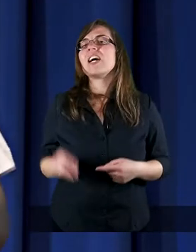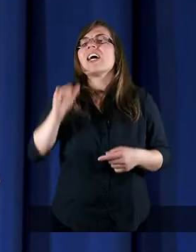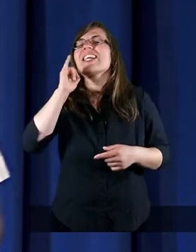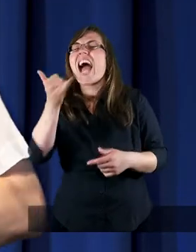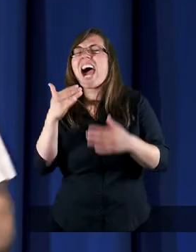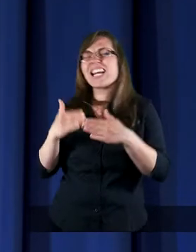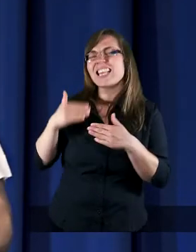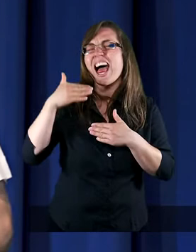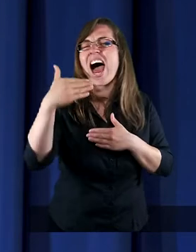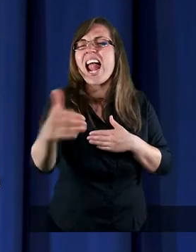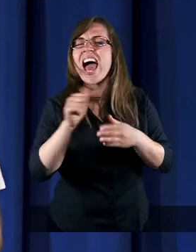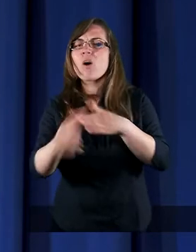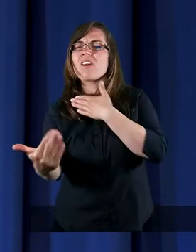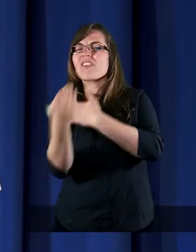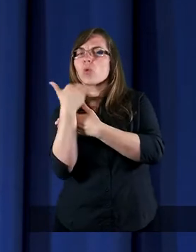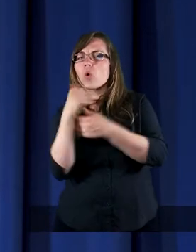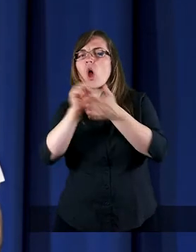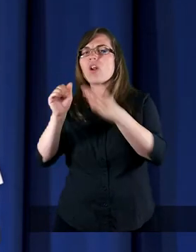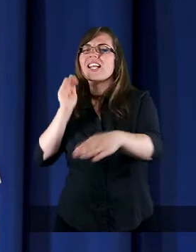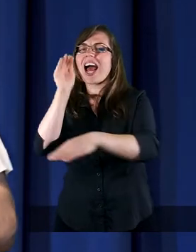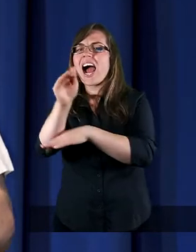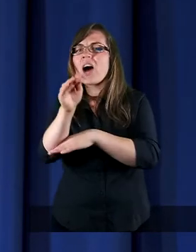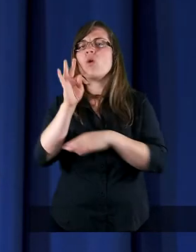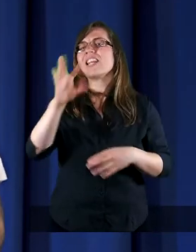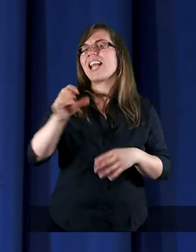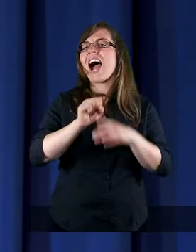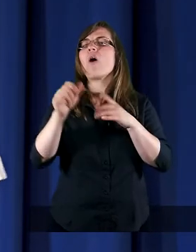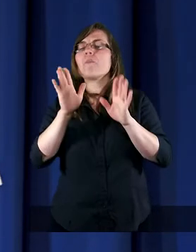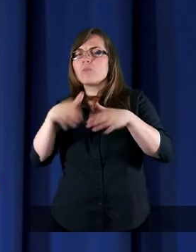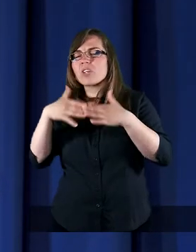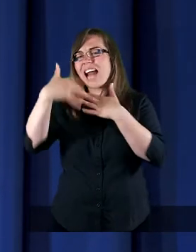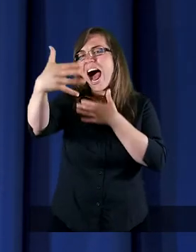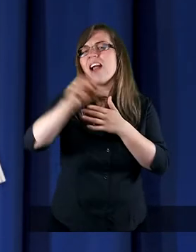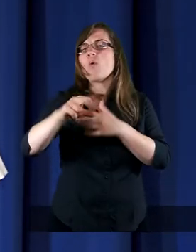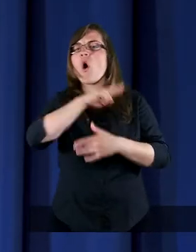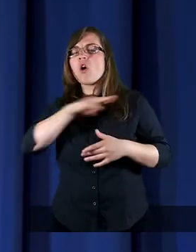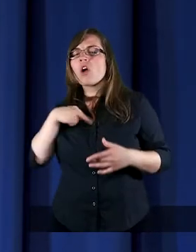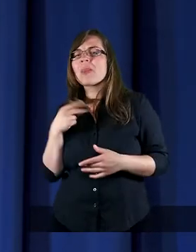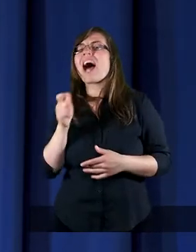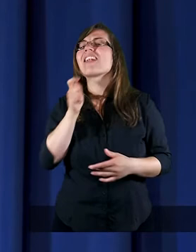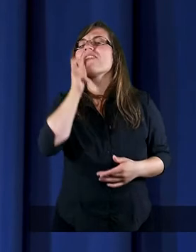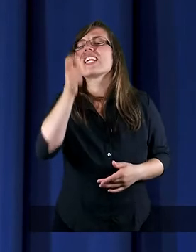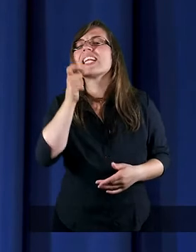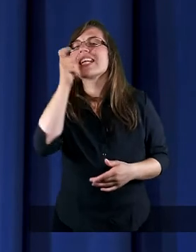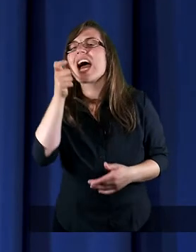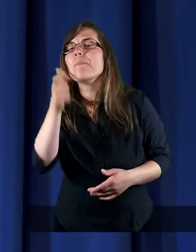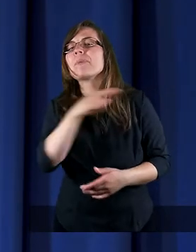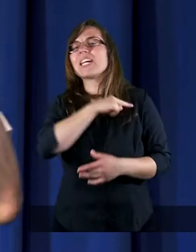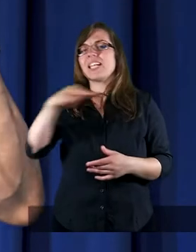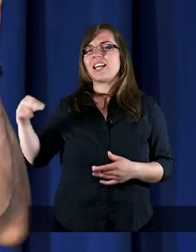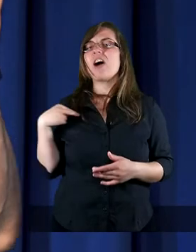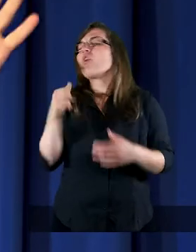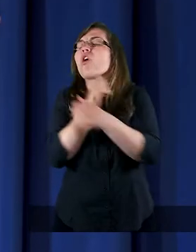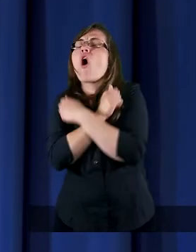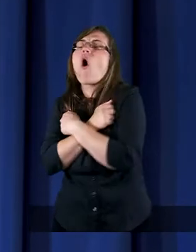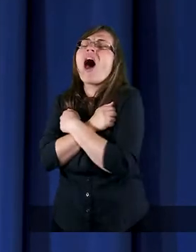Jak daleko jest wschód od zachodu, tak oddalił od nas występki nasze. kochani,